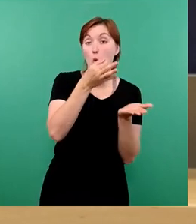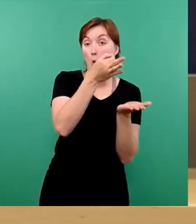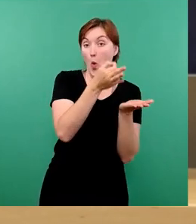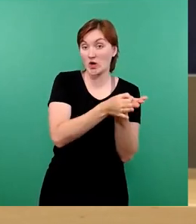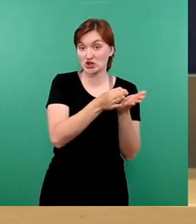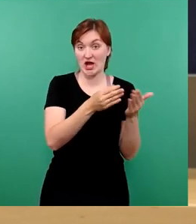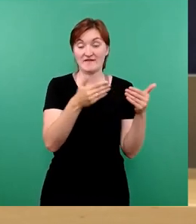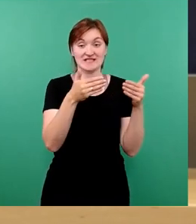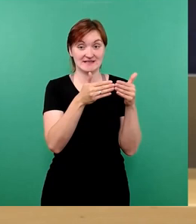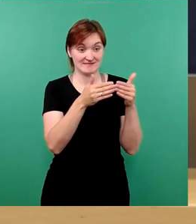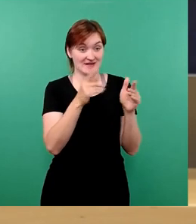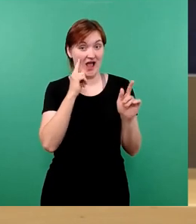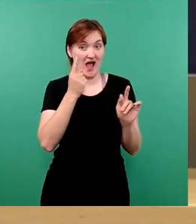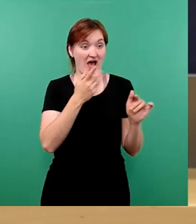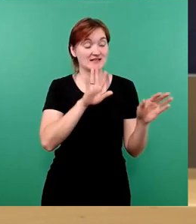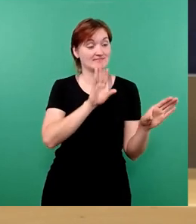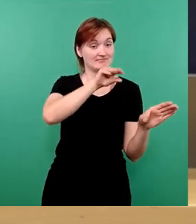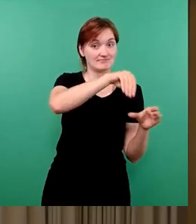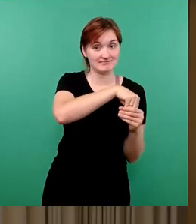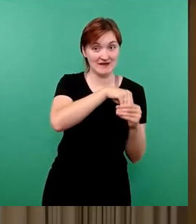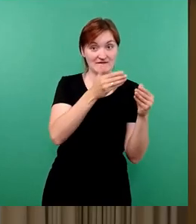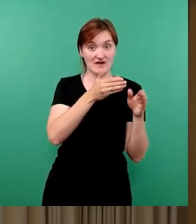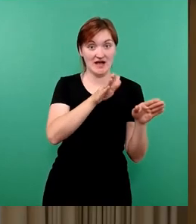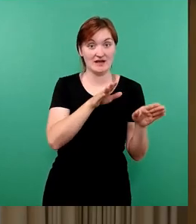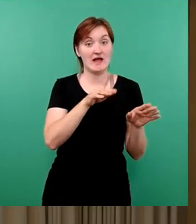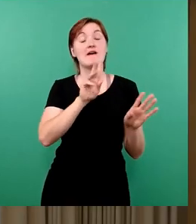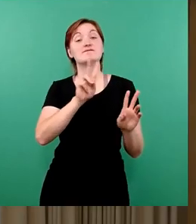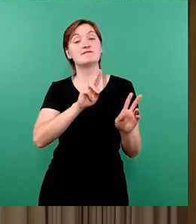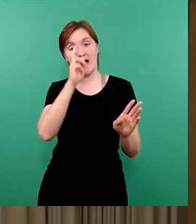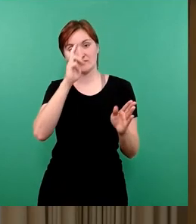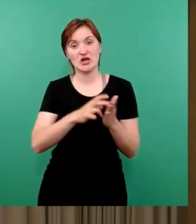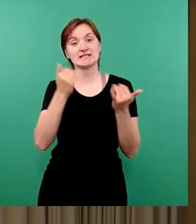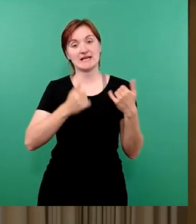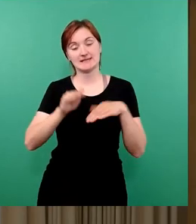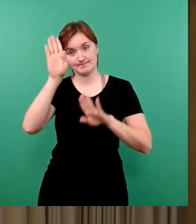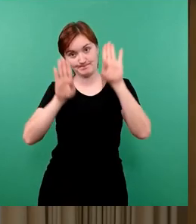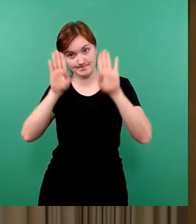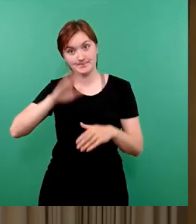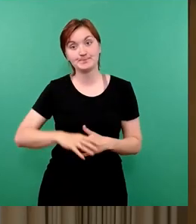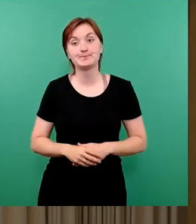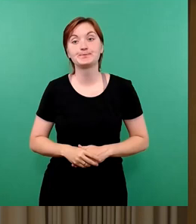Freigabe integrieren. Wer dem folgen möchte, den bitte ich jetzt um das Stimmzeichen.